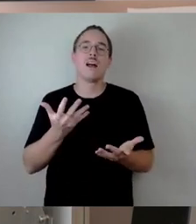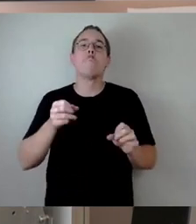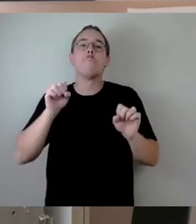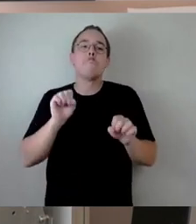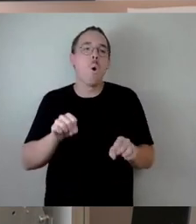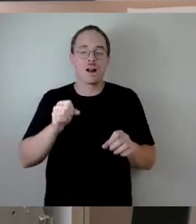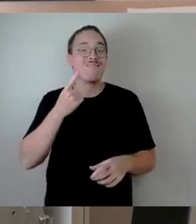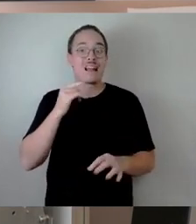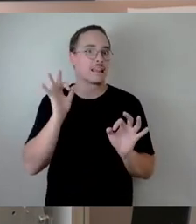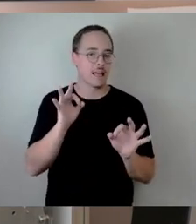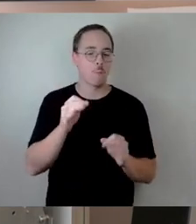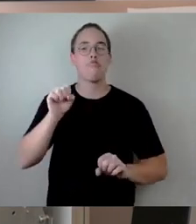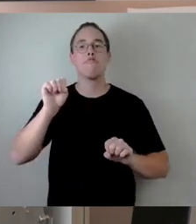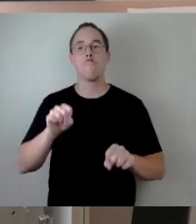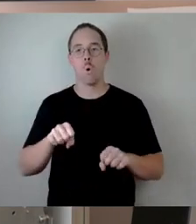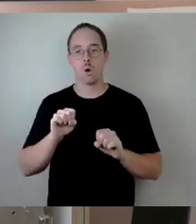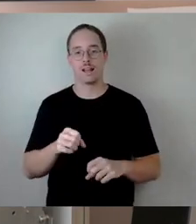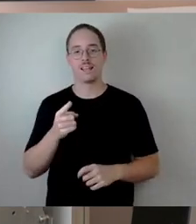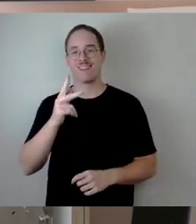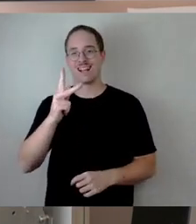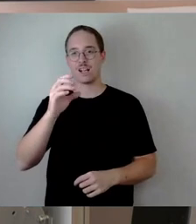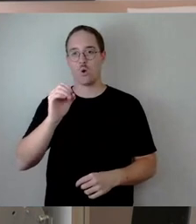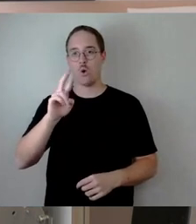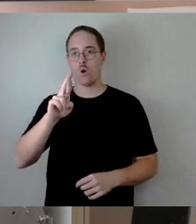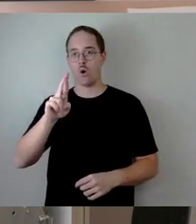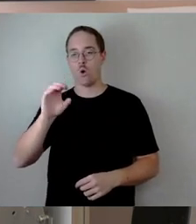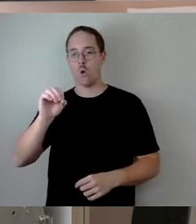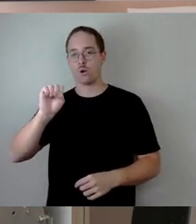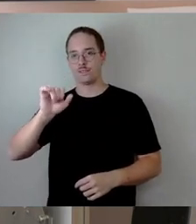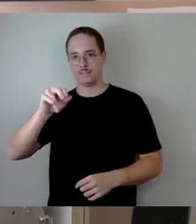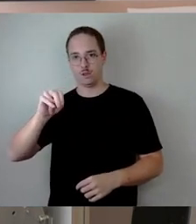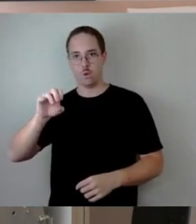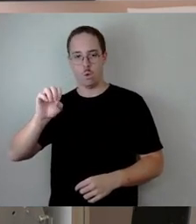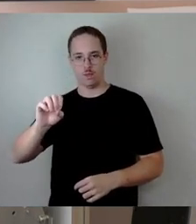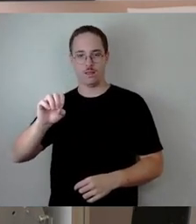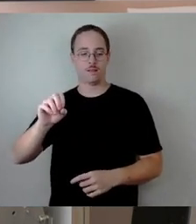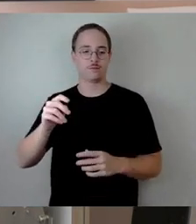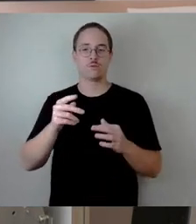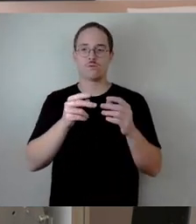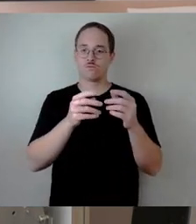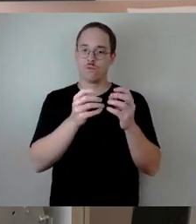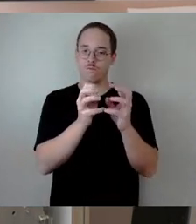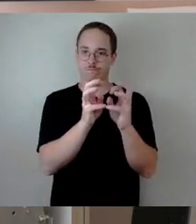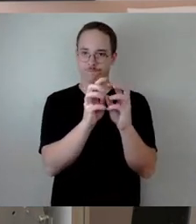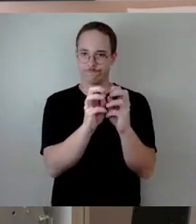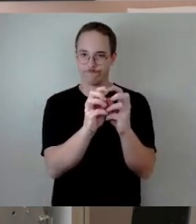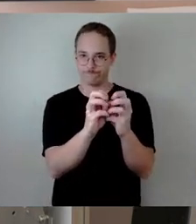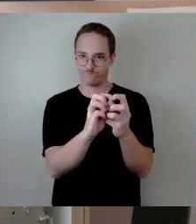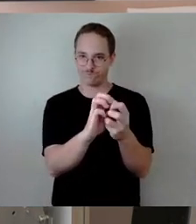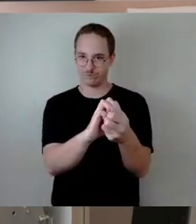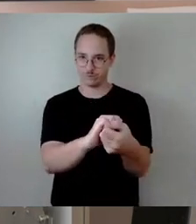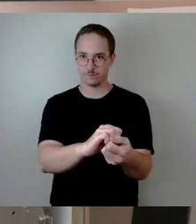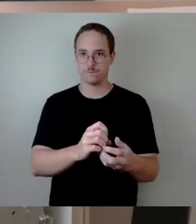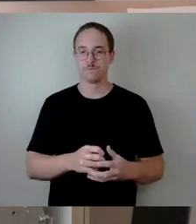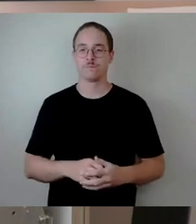Und wir haben heute früh festgestellt, dass es in dem Gelenk, die Brücke ist ja gelagert und hat ein Mittelgelenk,